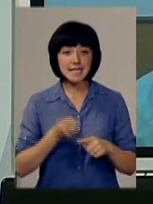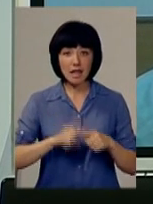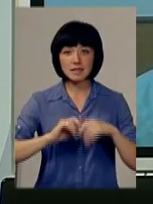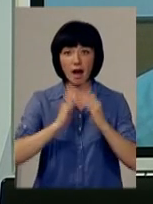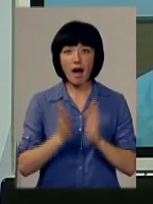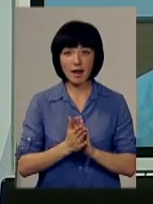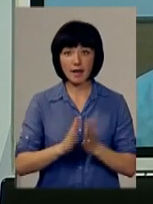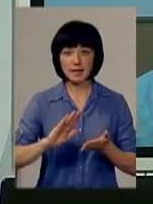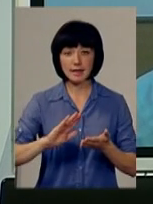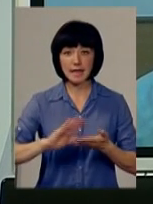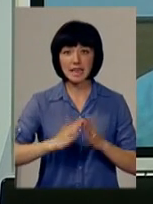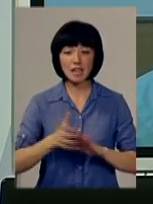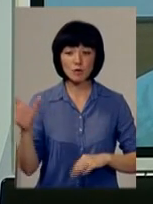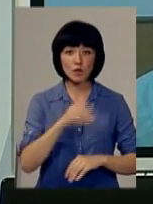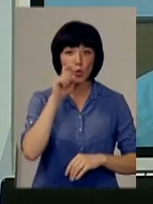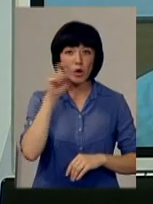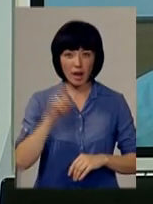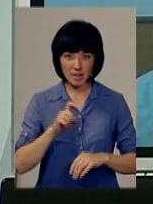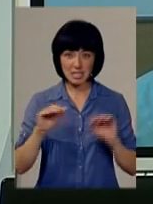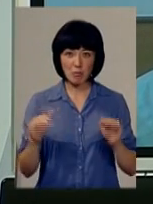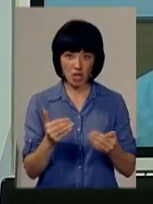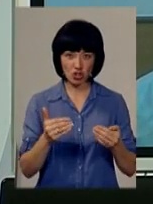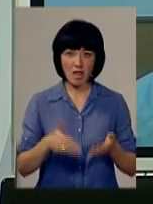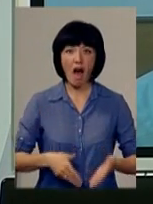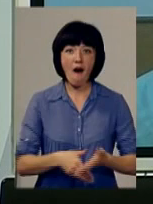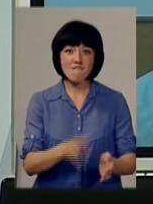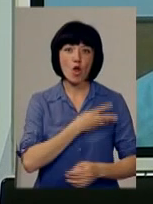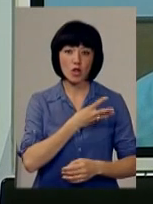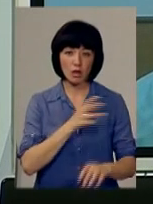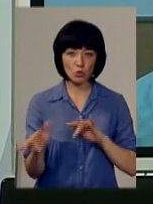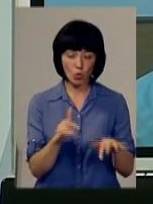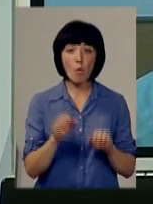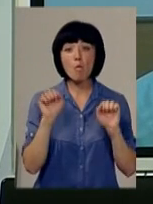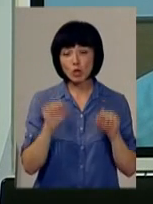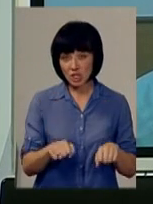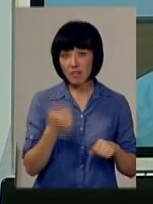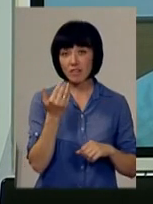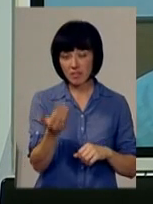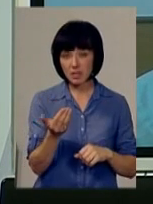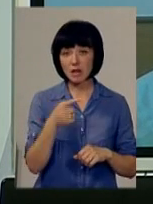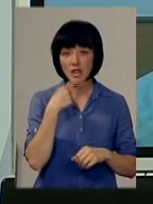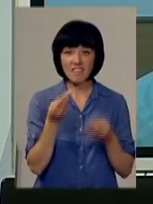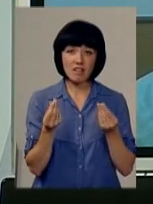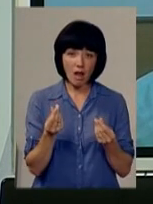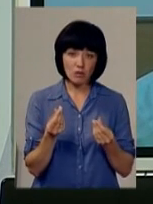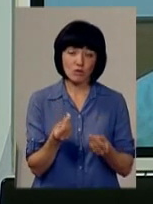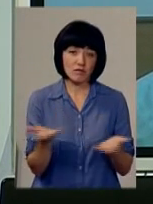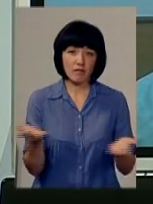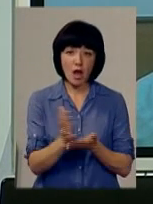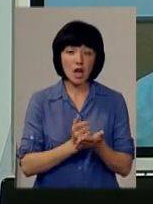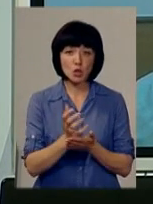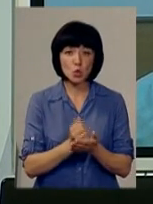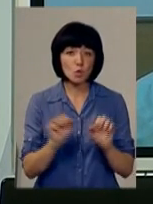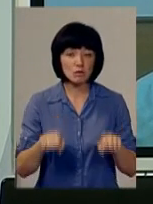загальна тенденція по всій Україні, дійсно, зменшення, якби, цього. Можливо, як ви кажете, і я з вами теж згоден, можливо, це і фінансові якісь ресурси,